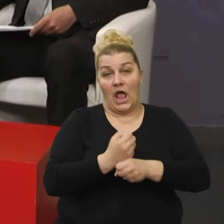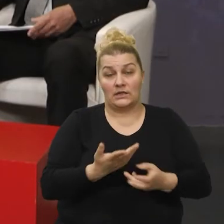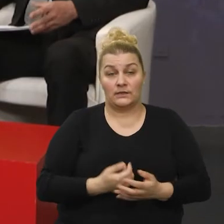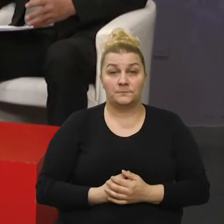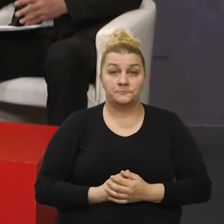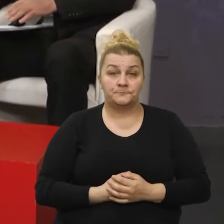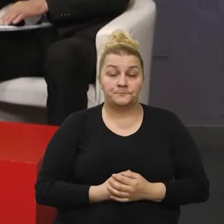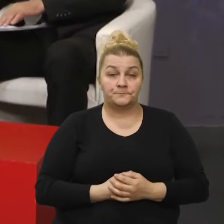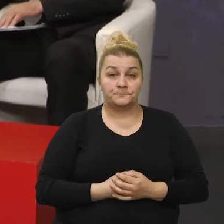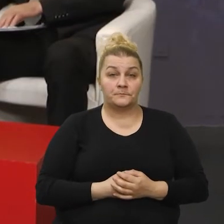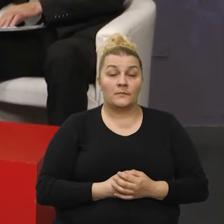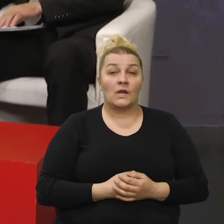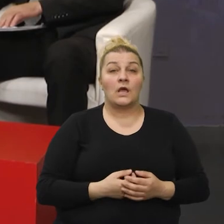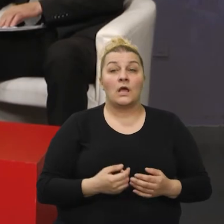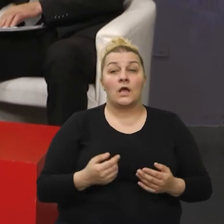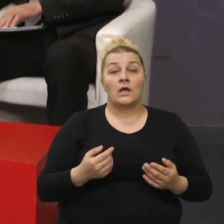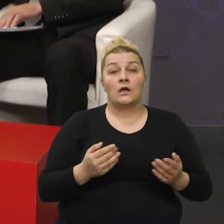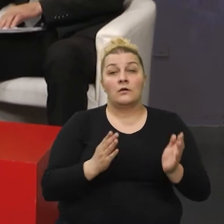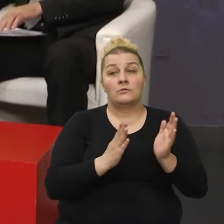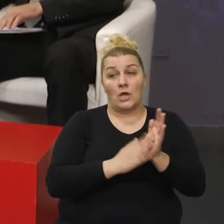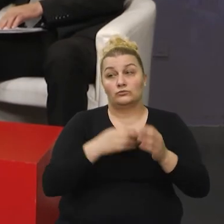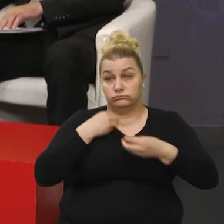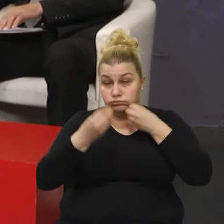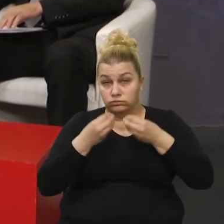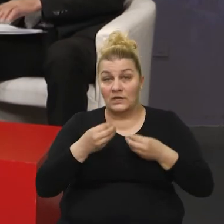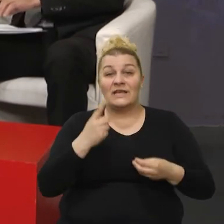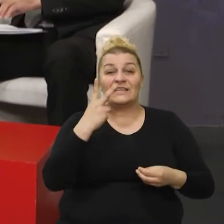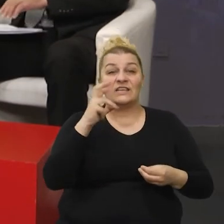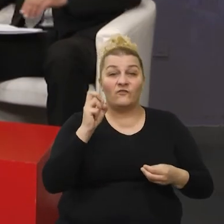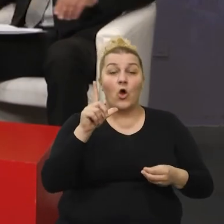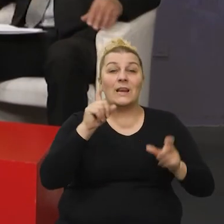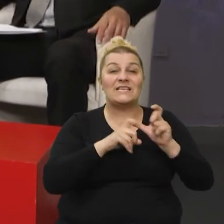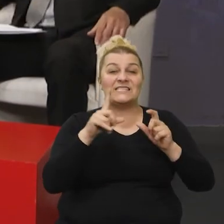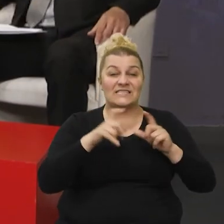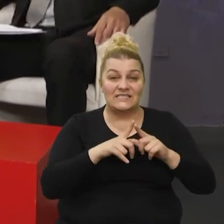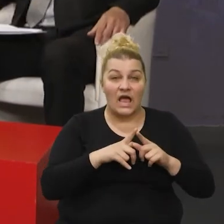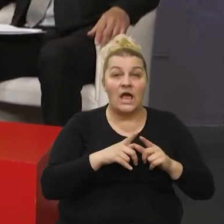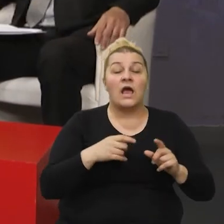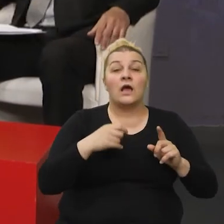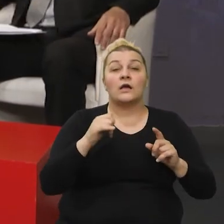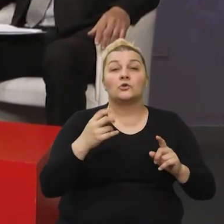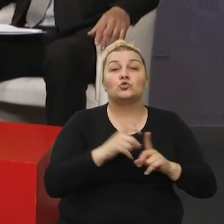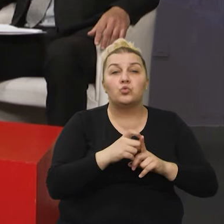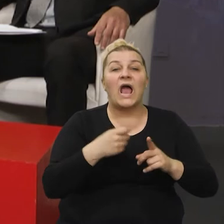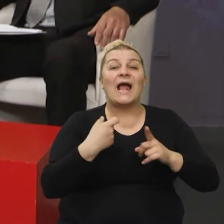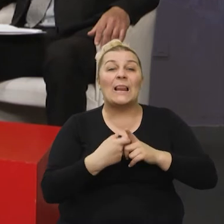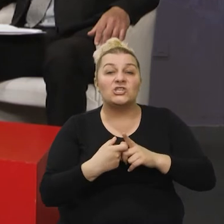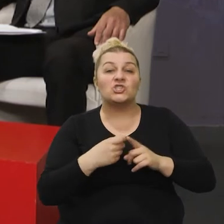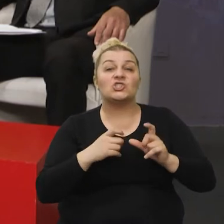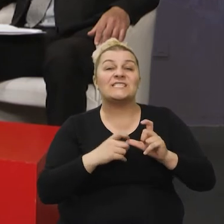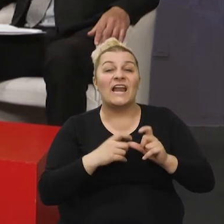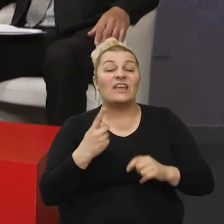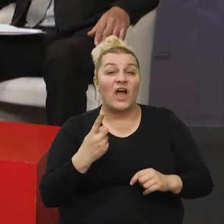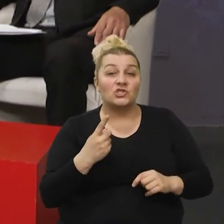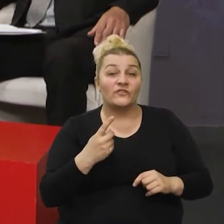Da, vi me ispravite, ako ovaj niz nije točan, Ivo Lisica, Ljubo Duka, Jozdica Kliškić, Ivan Grubišić, Stani